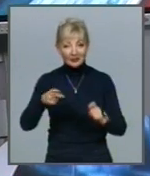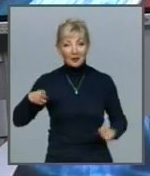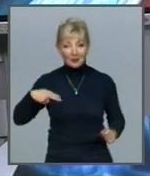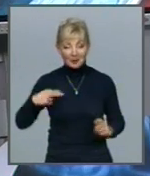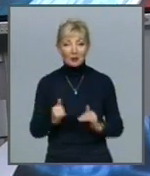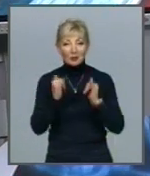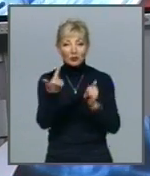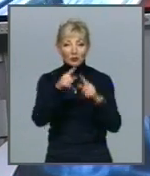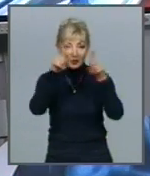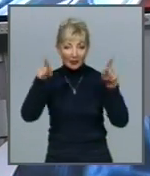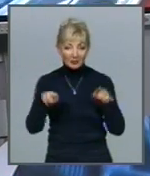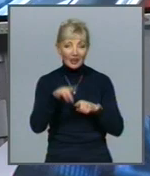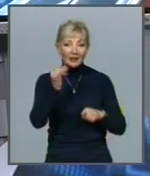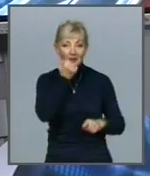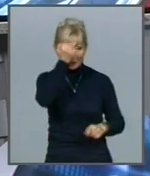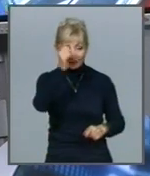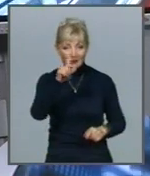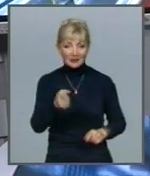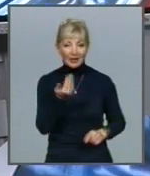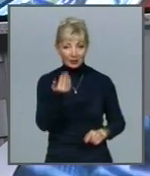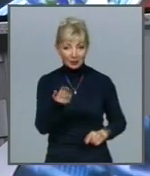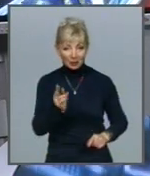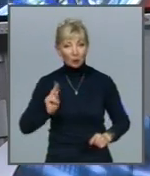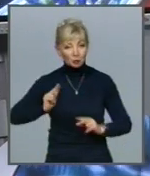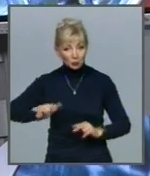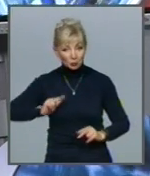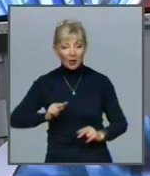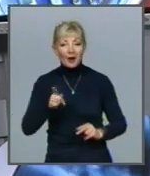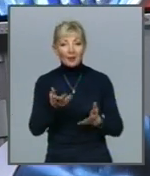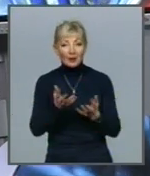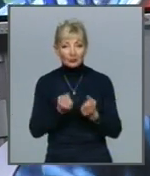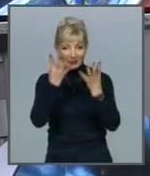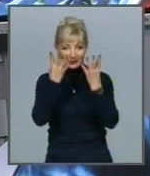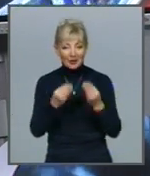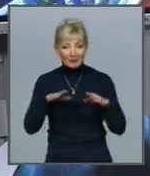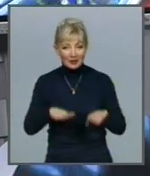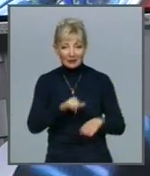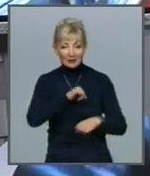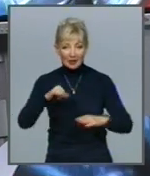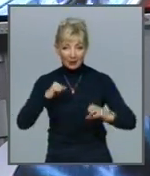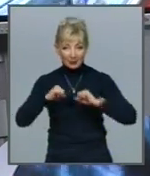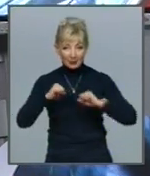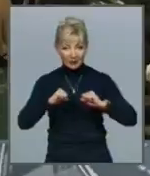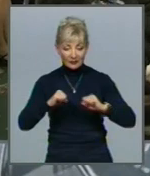почесними грамотами та подяками за їхню роботу Такі відзнаки вони отримали з нагоди Дня місцевого самоврядування